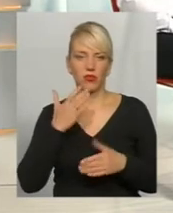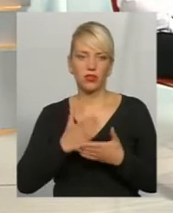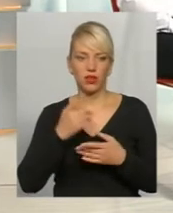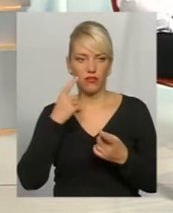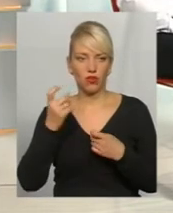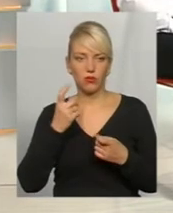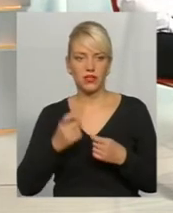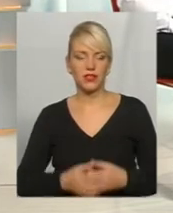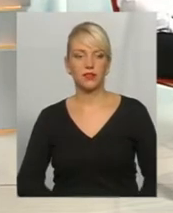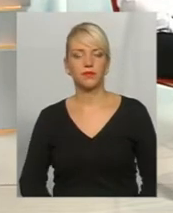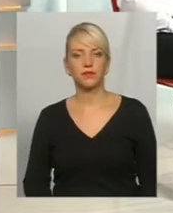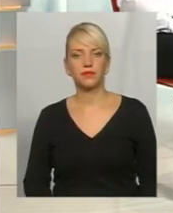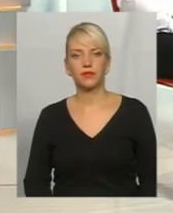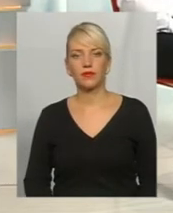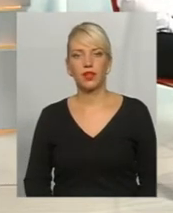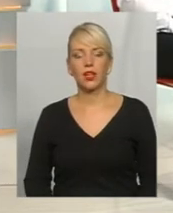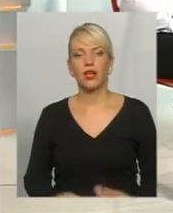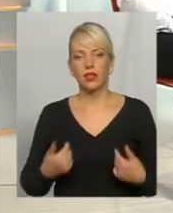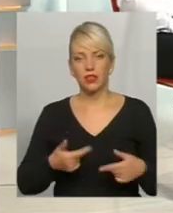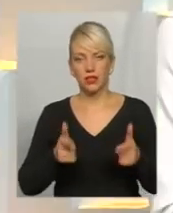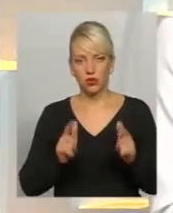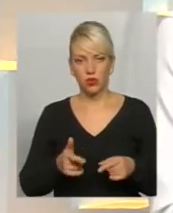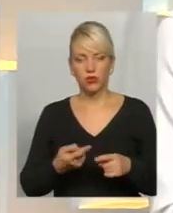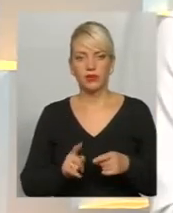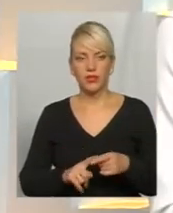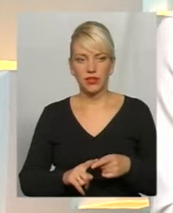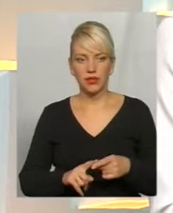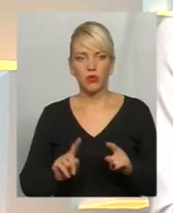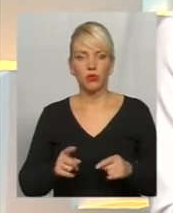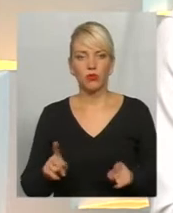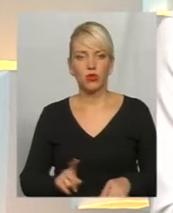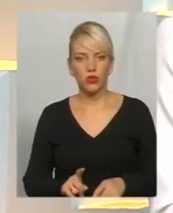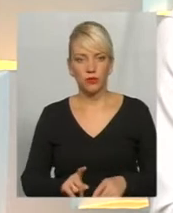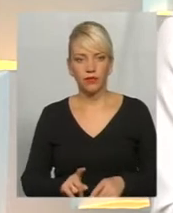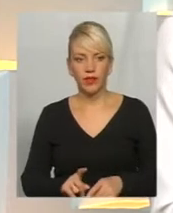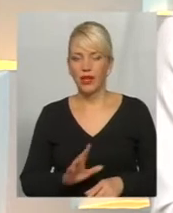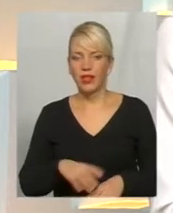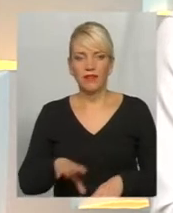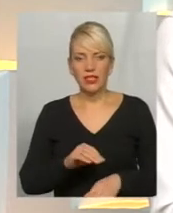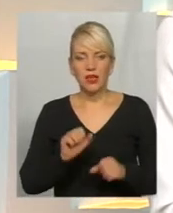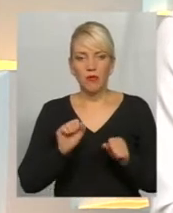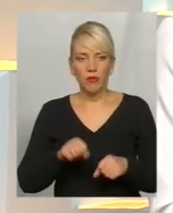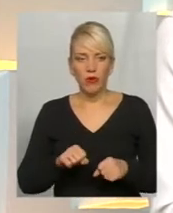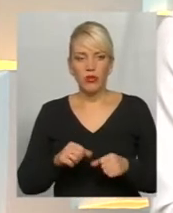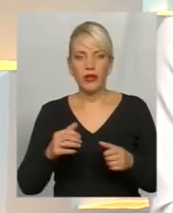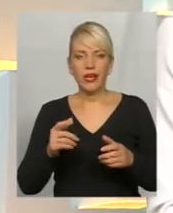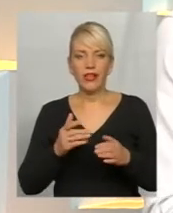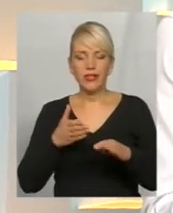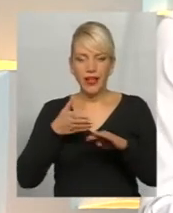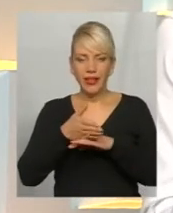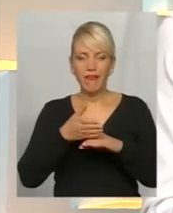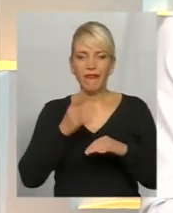мають. Я згоден з цим, тому що не всі можуть зайти в інтернет або